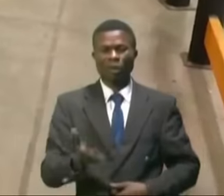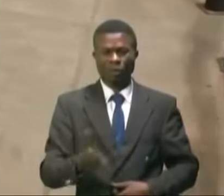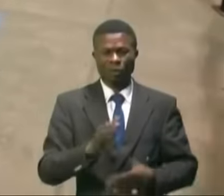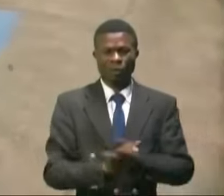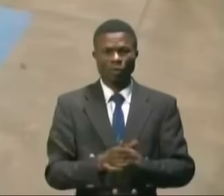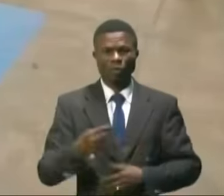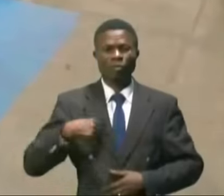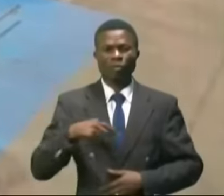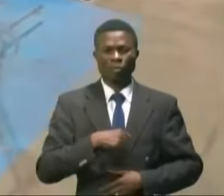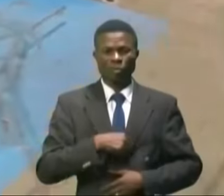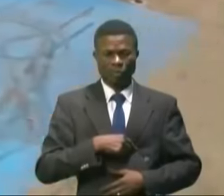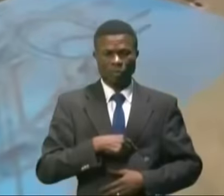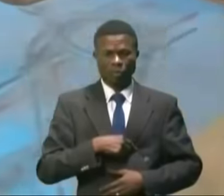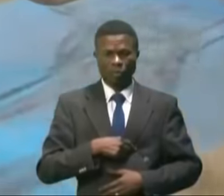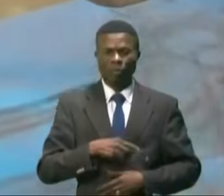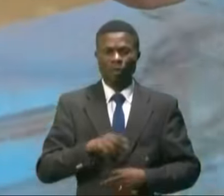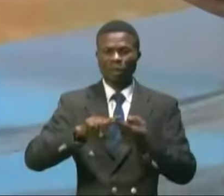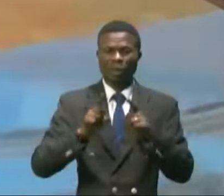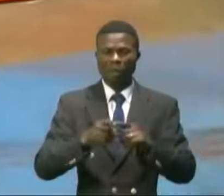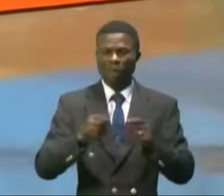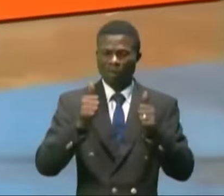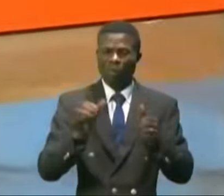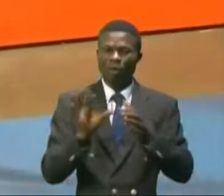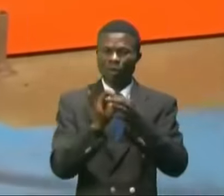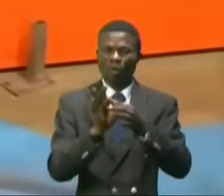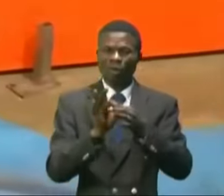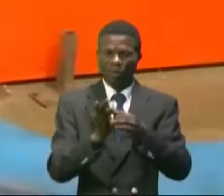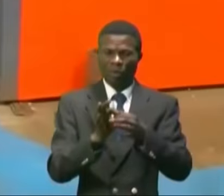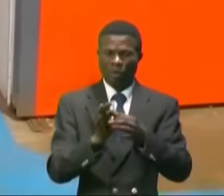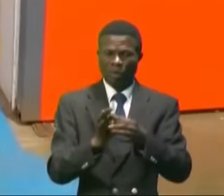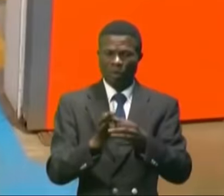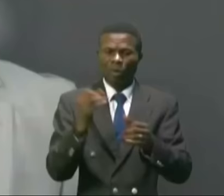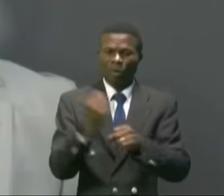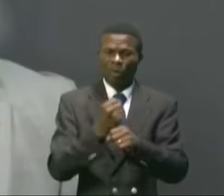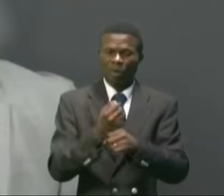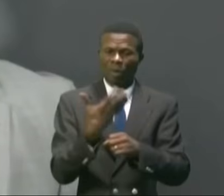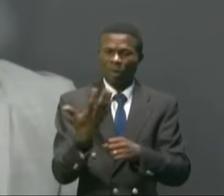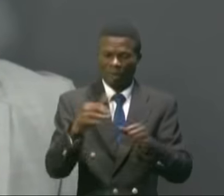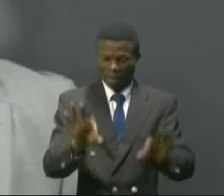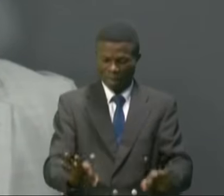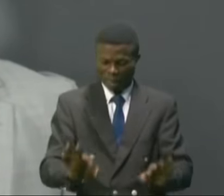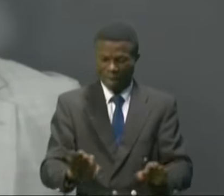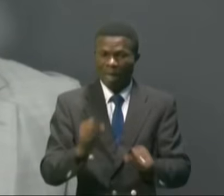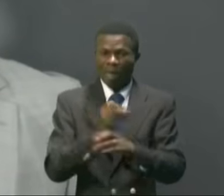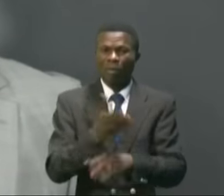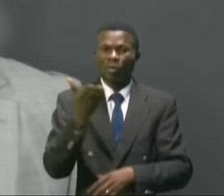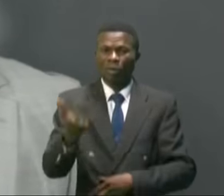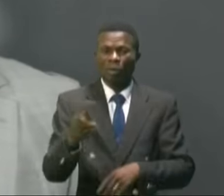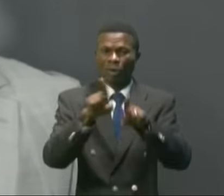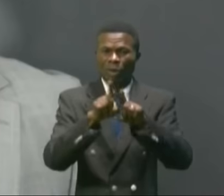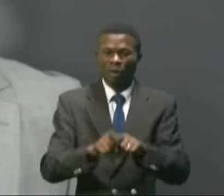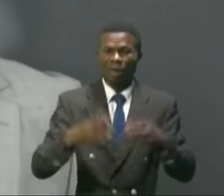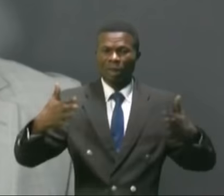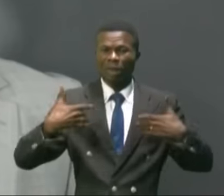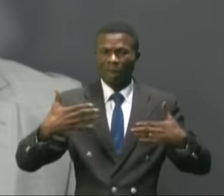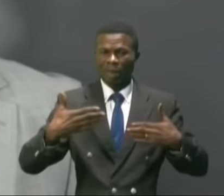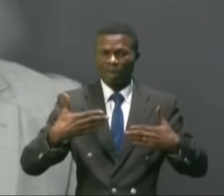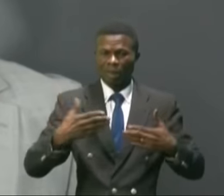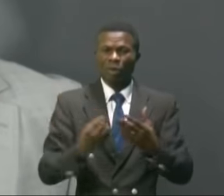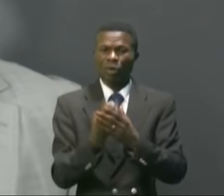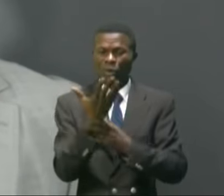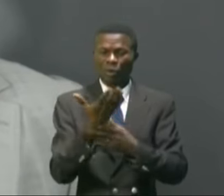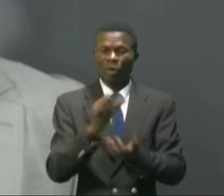» avons un avantage comparatif dans notre pays. Au-delà de la terre qui est disponible, il y a également les climats, les conditions